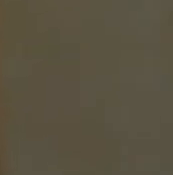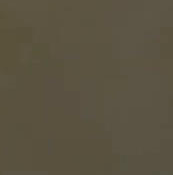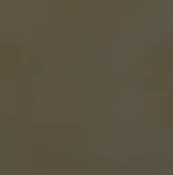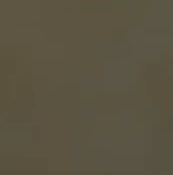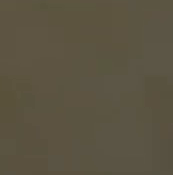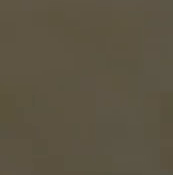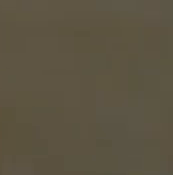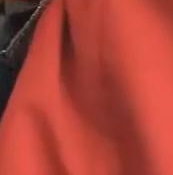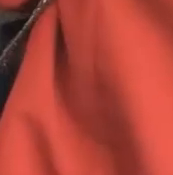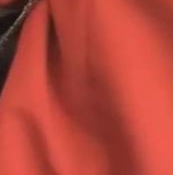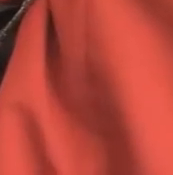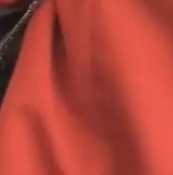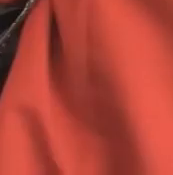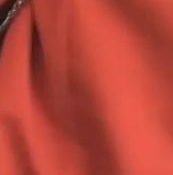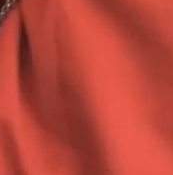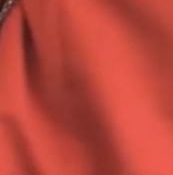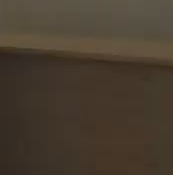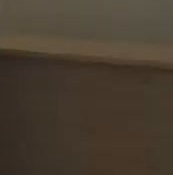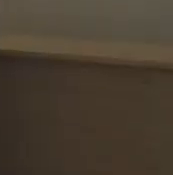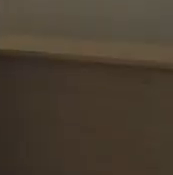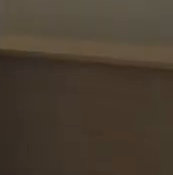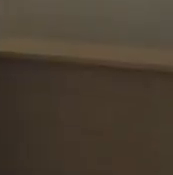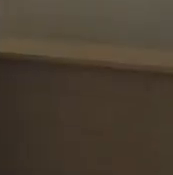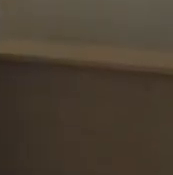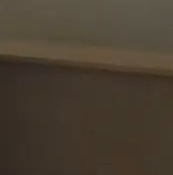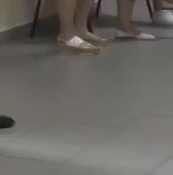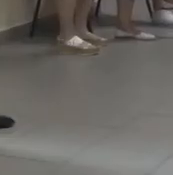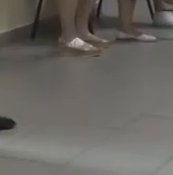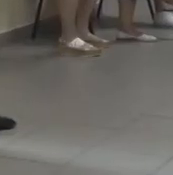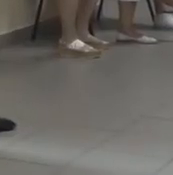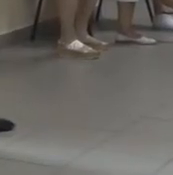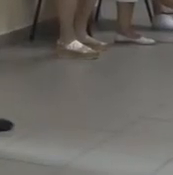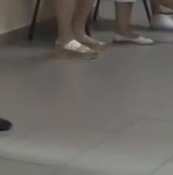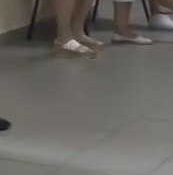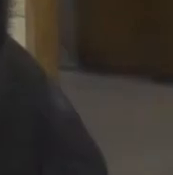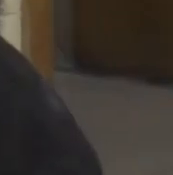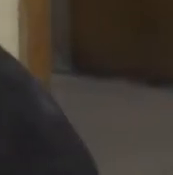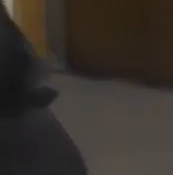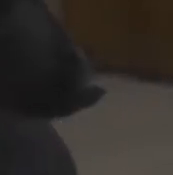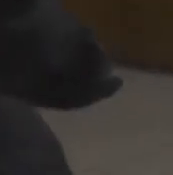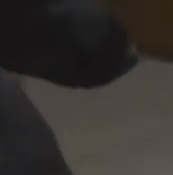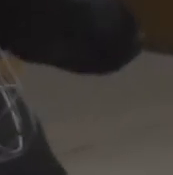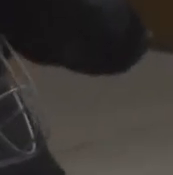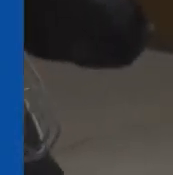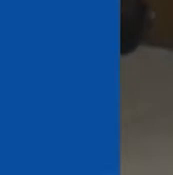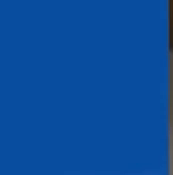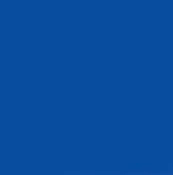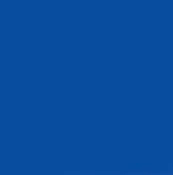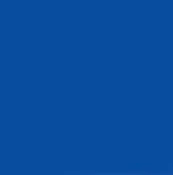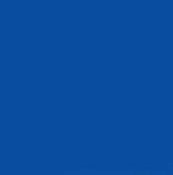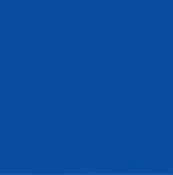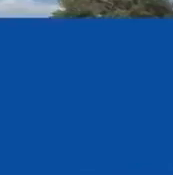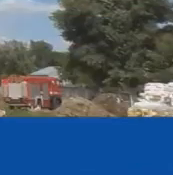Два місяці під вартою проведе підозрюваний у вбивстві восьмирічного сина. Сьогодні чоловік обрали запобіжний захід.